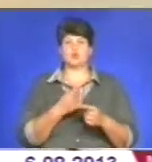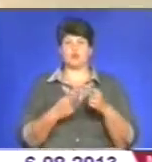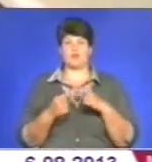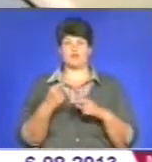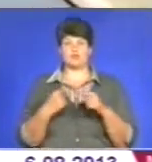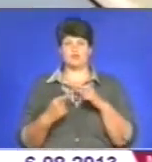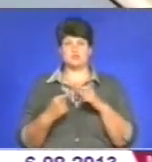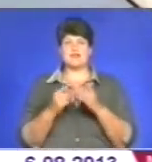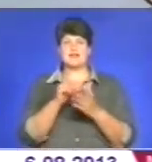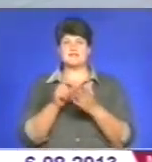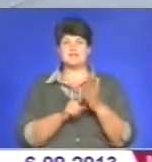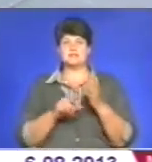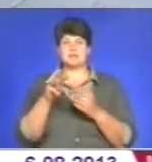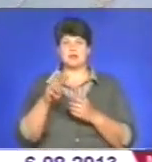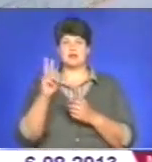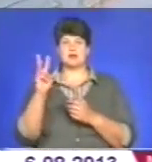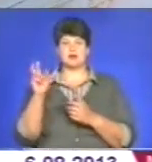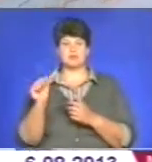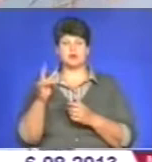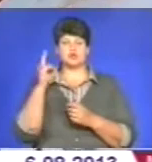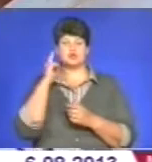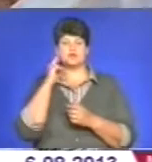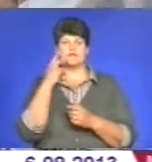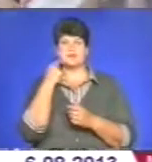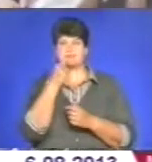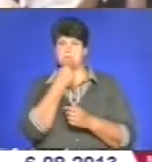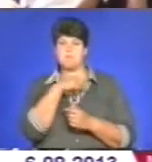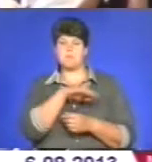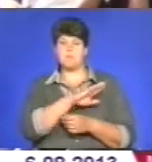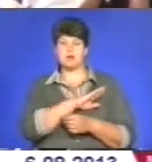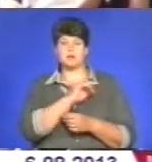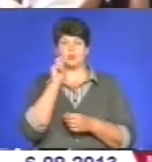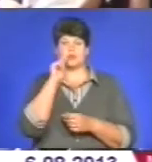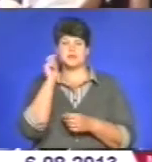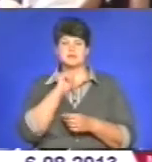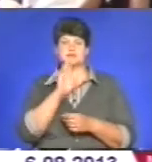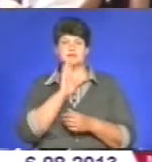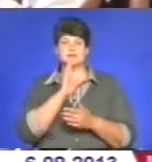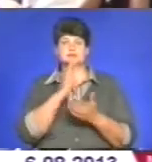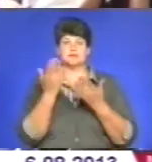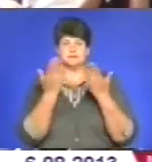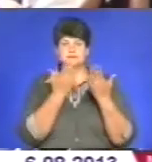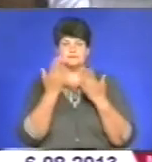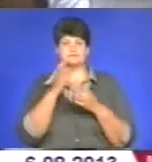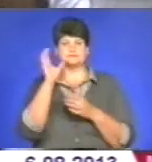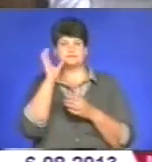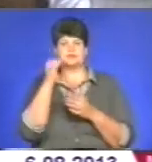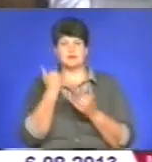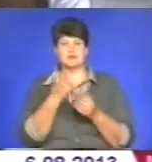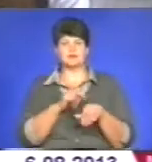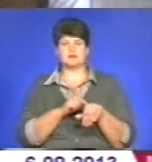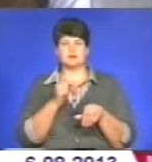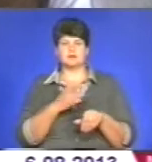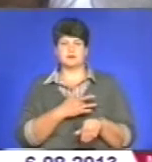Вірші Марії Карпик чули і в Іспанії. Українські заробітчани залюбки читають і слухають їх. Бо ж зачіпають струни